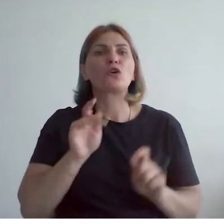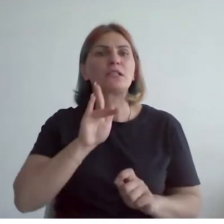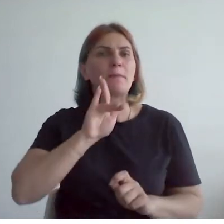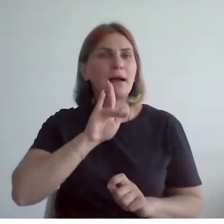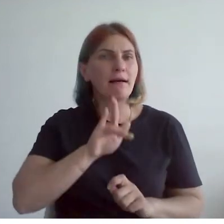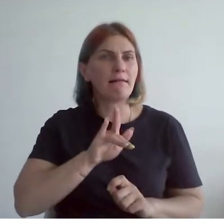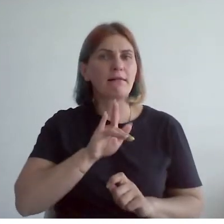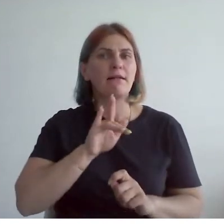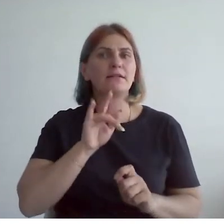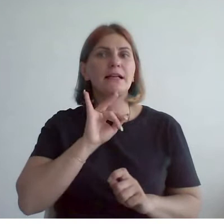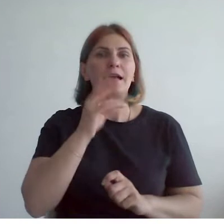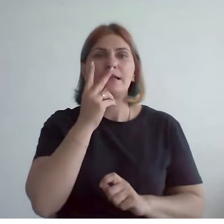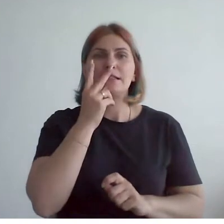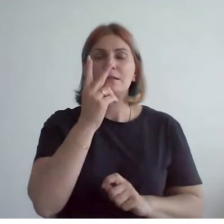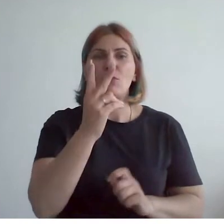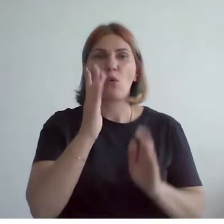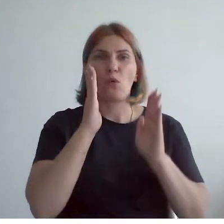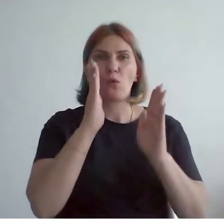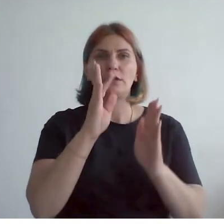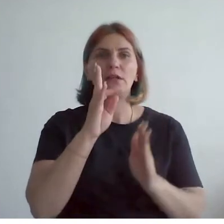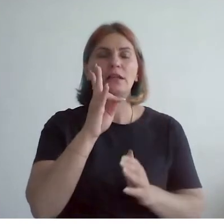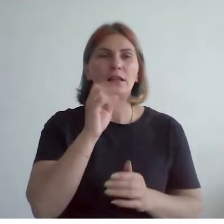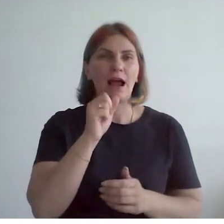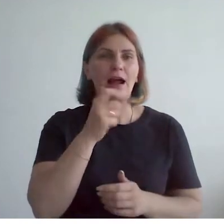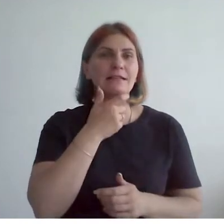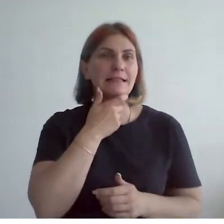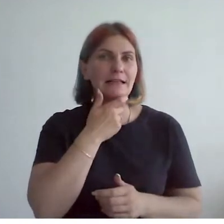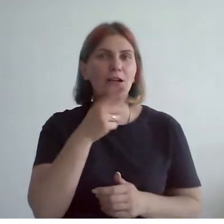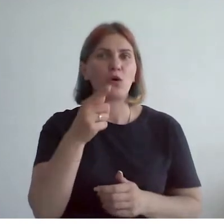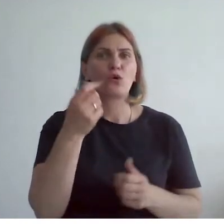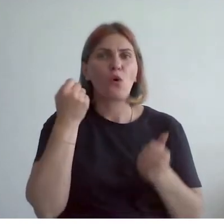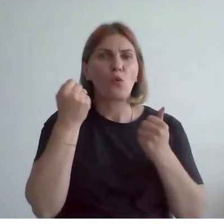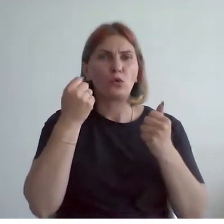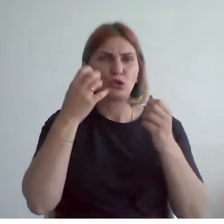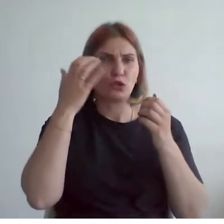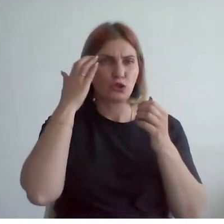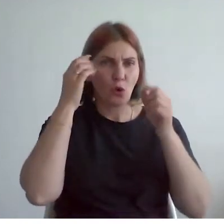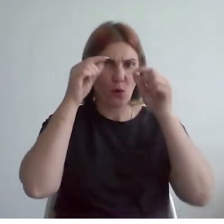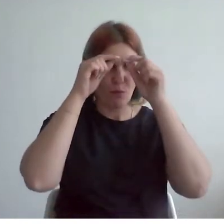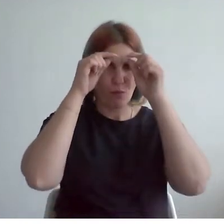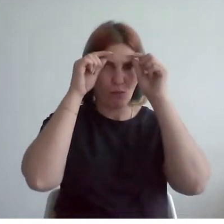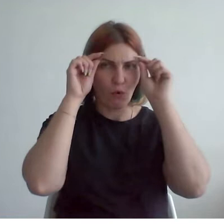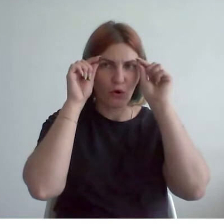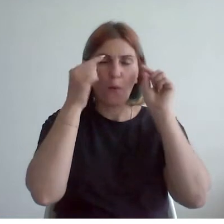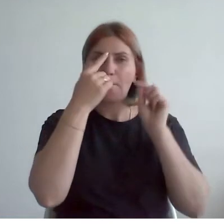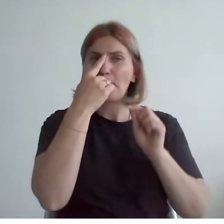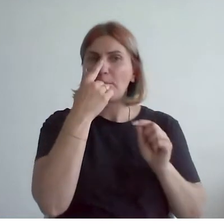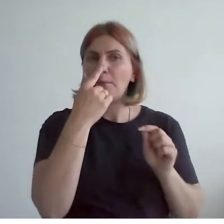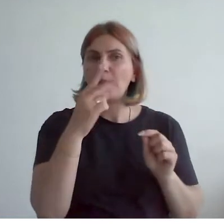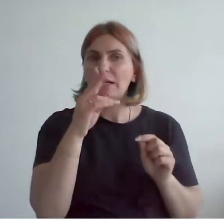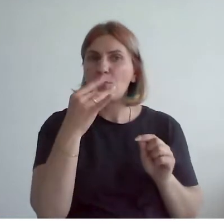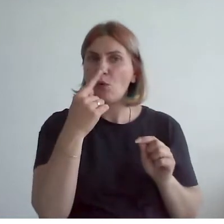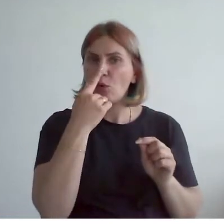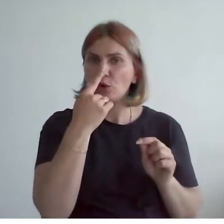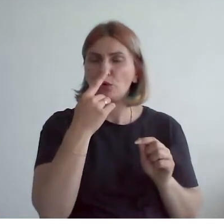и смотрит прямо на зрителя. У него густые черные брови, которые сдвинуты к переносице, прямой нос, плотно сжатые